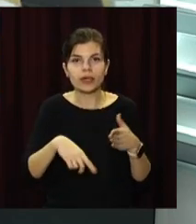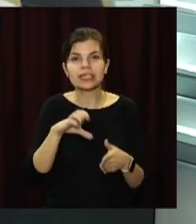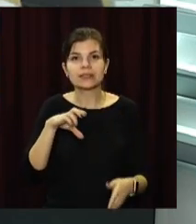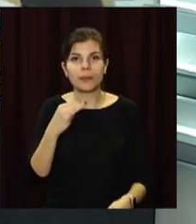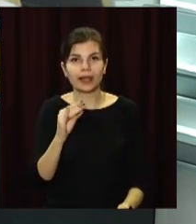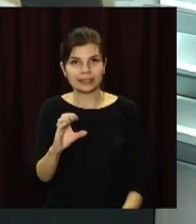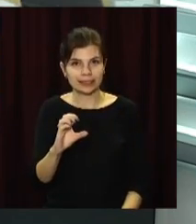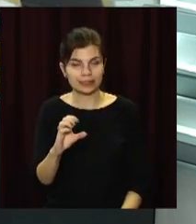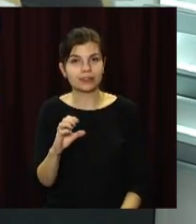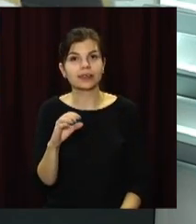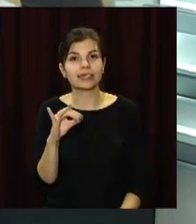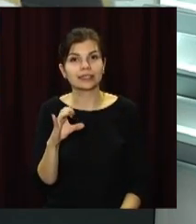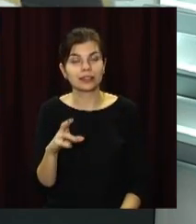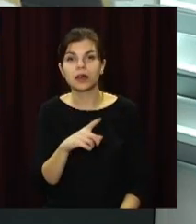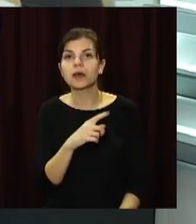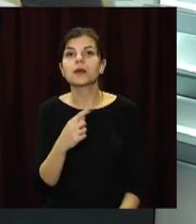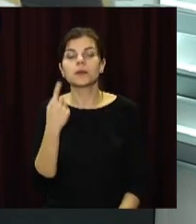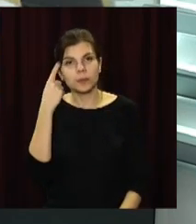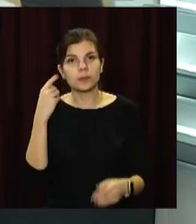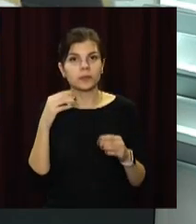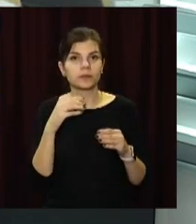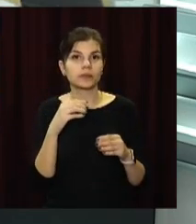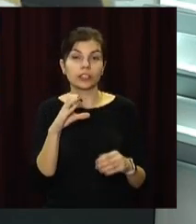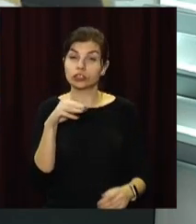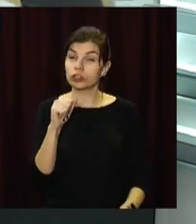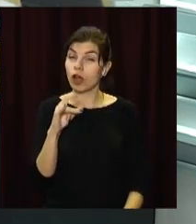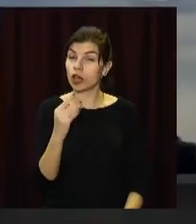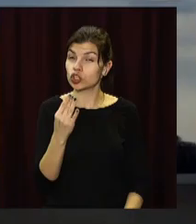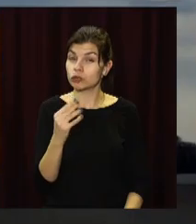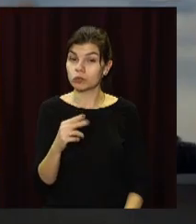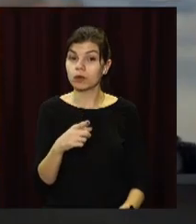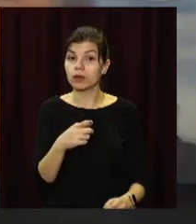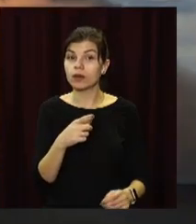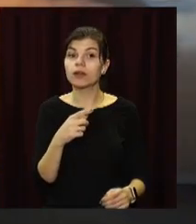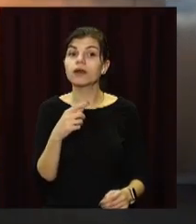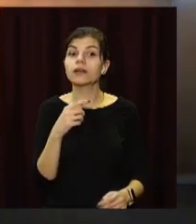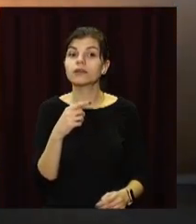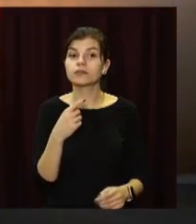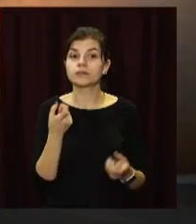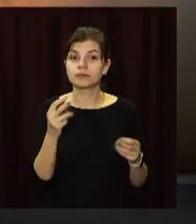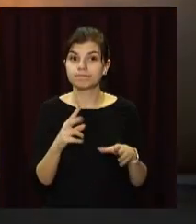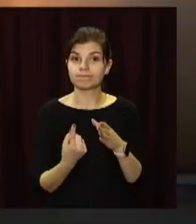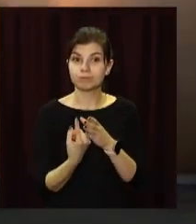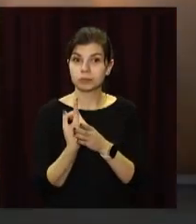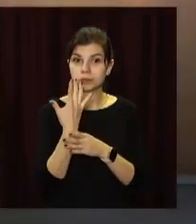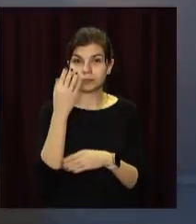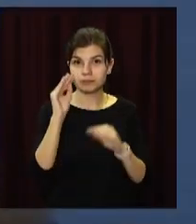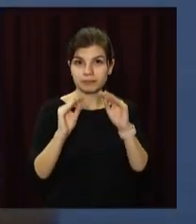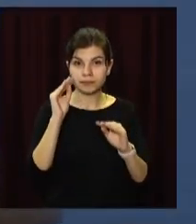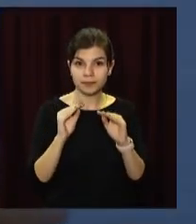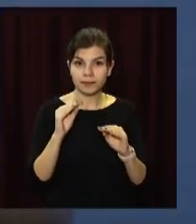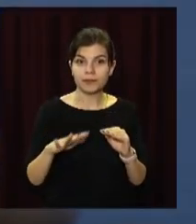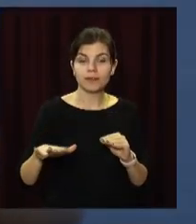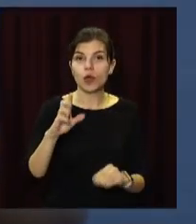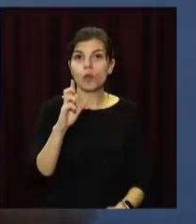провела чергове випробування марсіанського корабля «Старшіп». О перші 15 за київським часом зураліт здійнявся в небо на полігоні в